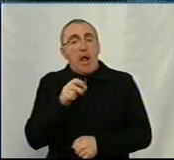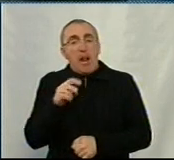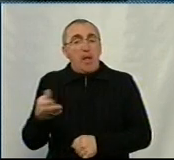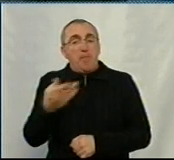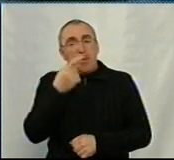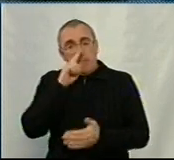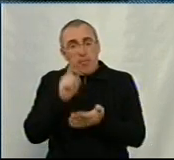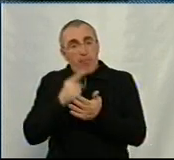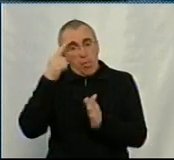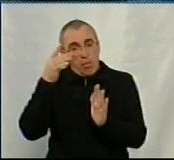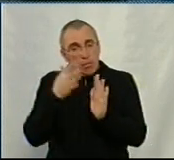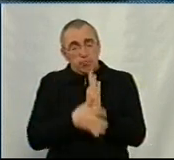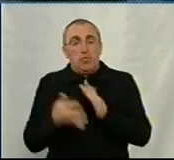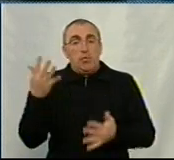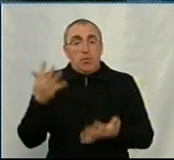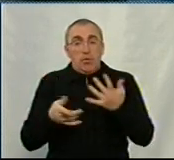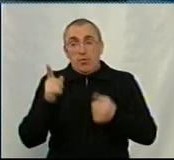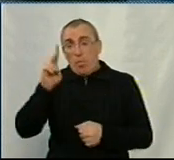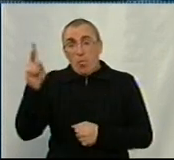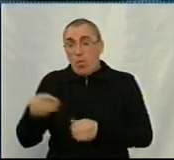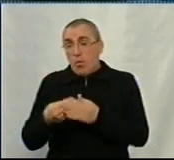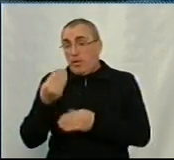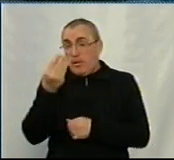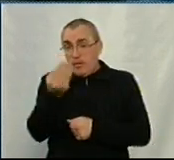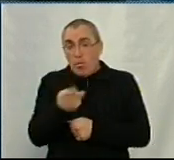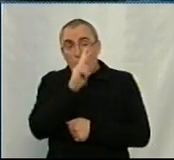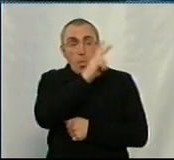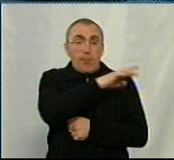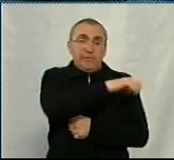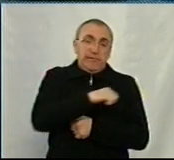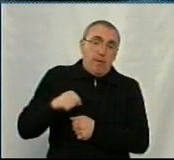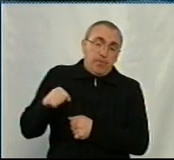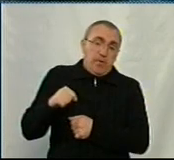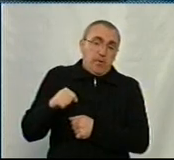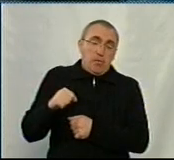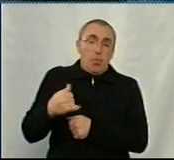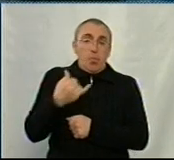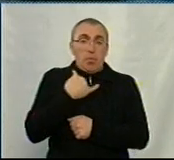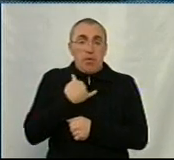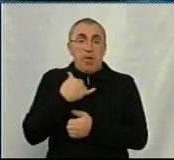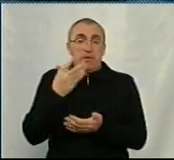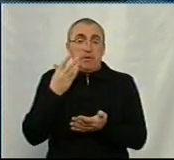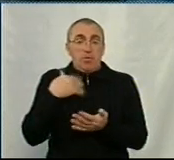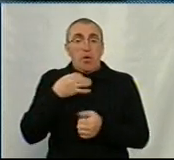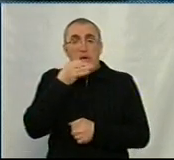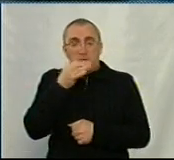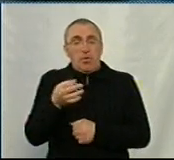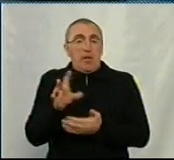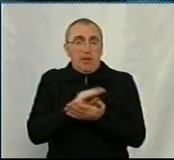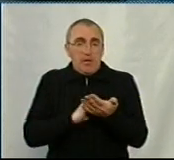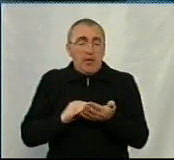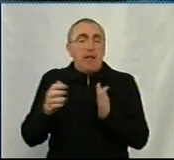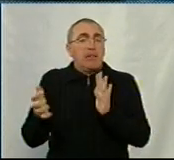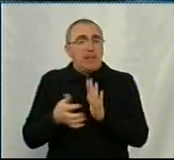повинні розуміти, що якщо ти комусь даєш, ти у когось забираєш. У нас, як я вже казав неодноразово, не